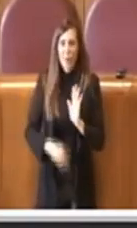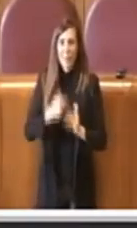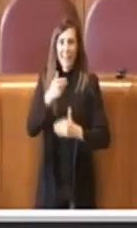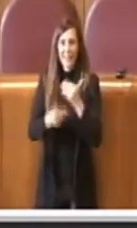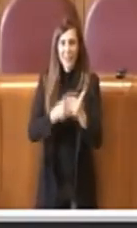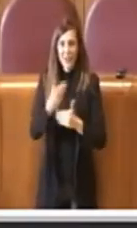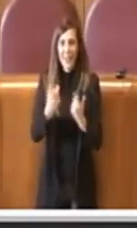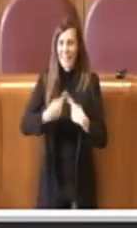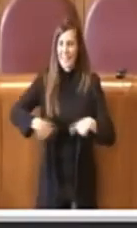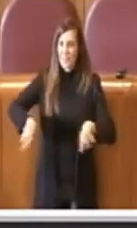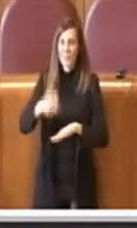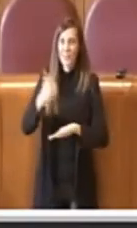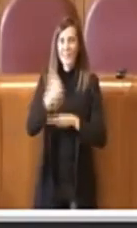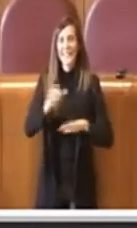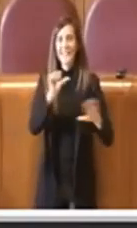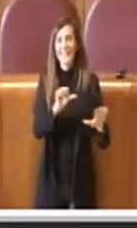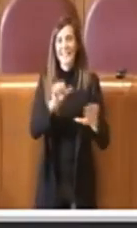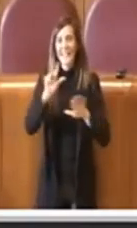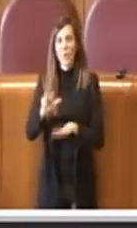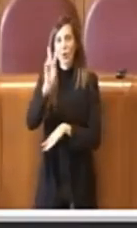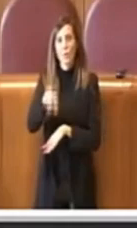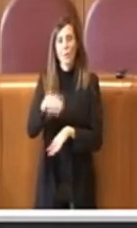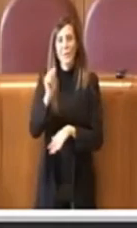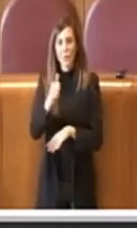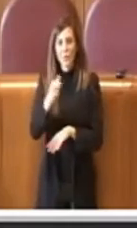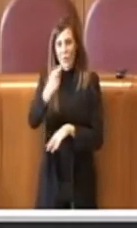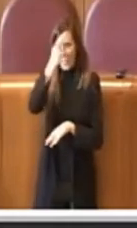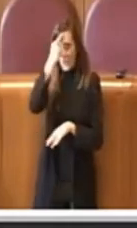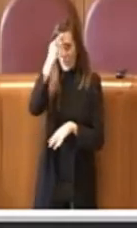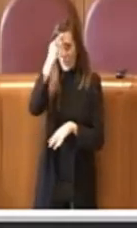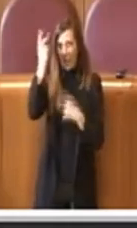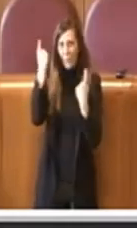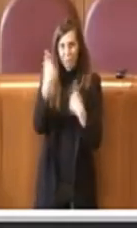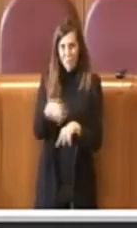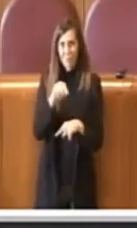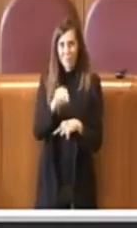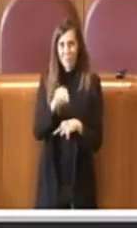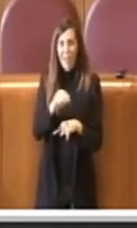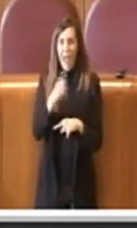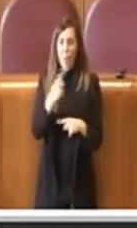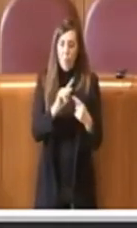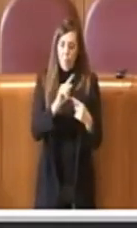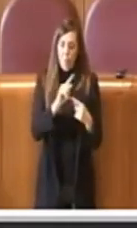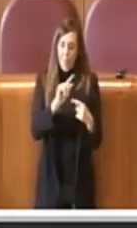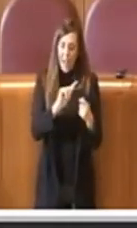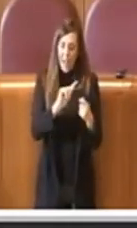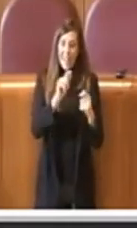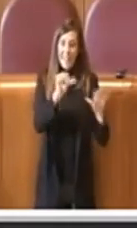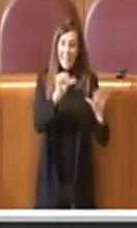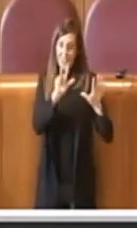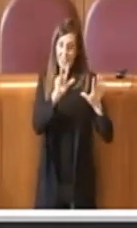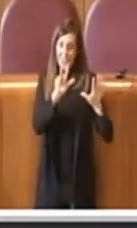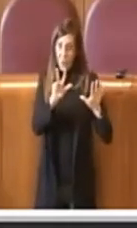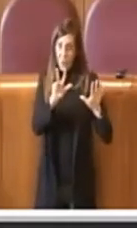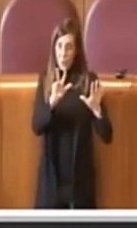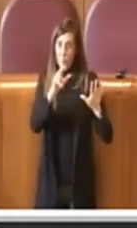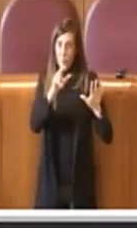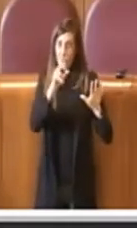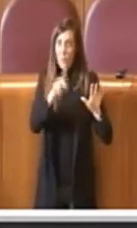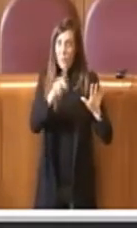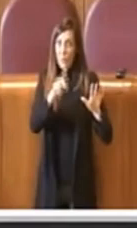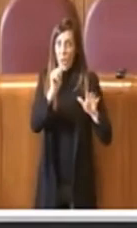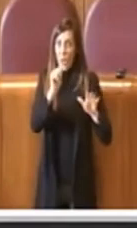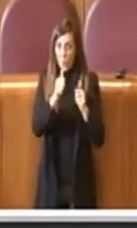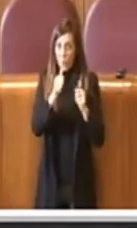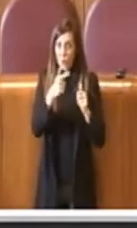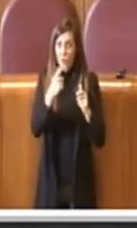delibera dell'Assemblea Capitulina 68-2011, perché ricordiamo che questo è una modifica a questo regolamento, cioè al regolamento vigente,